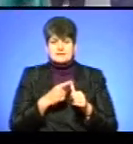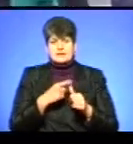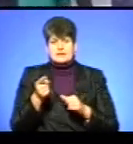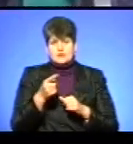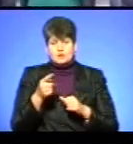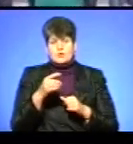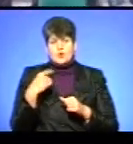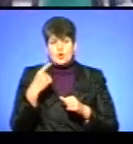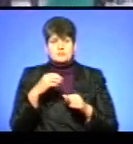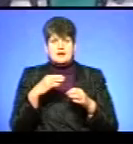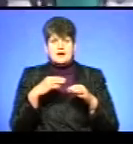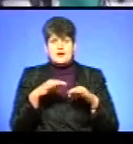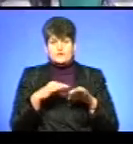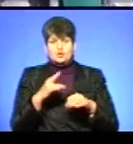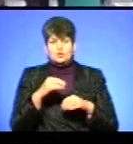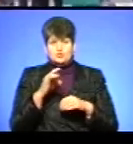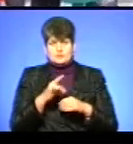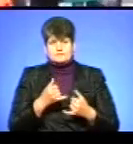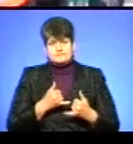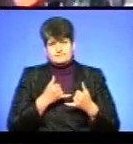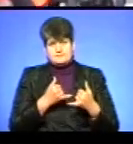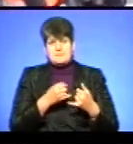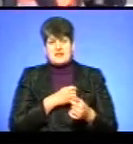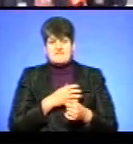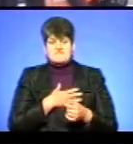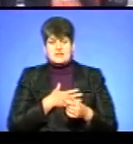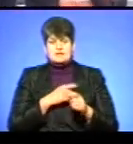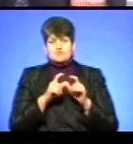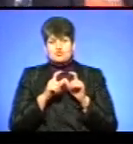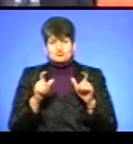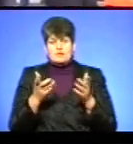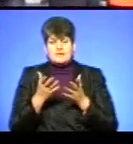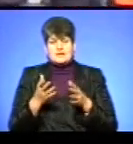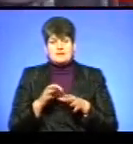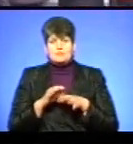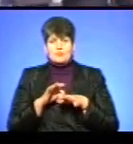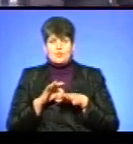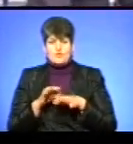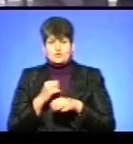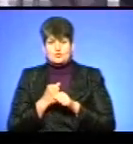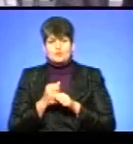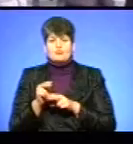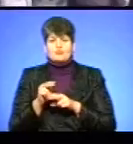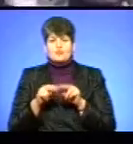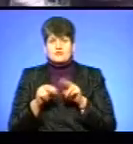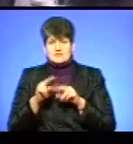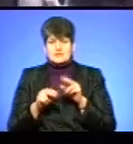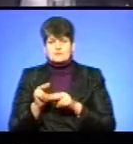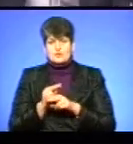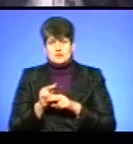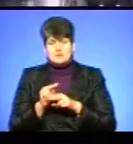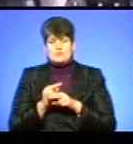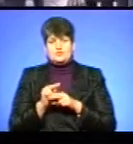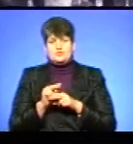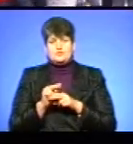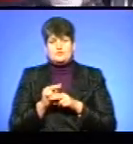Тернопільський облавтодор, на догоду приватним структурам, які ведуть роботи по будівництву, ремонту і експлуатації